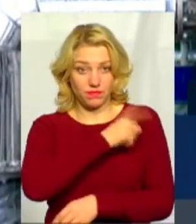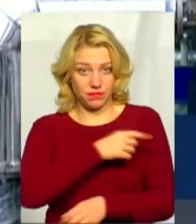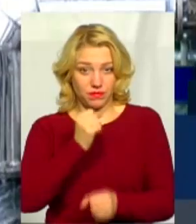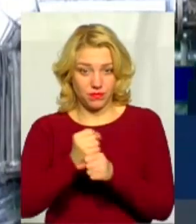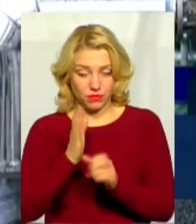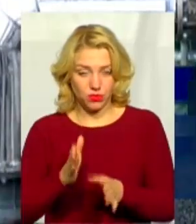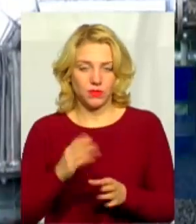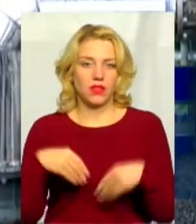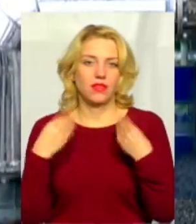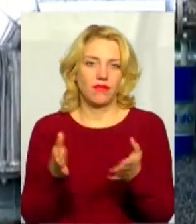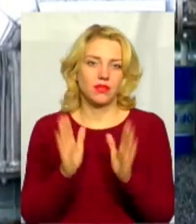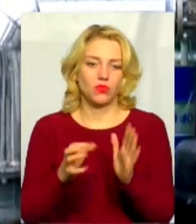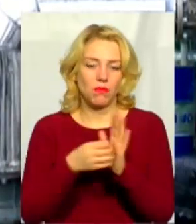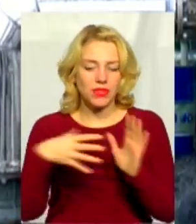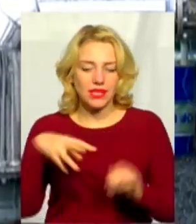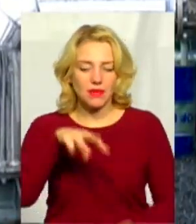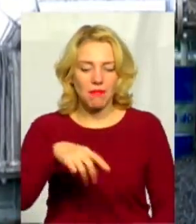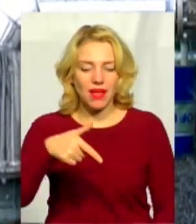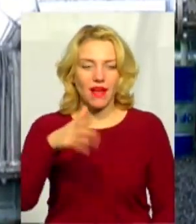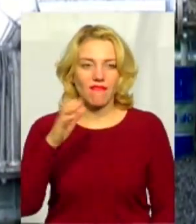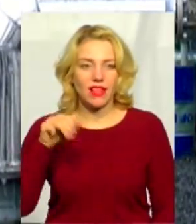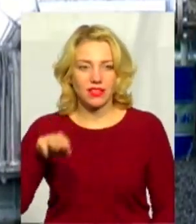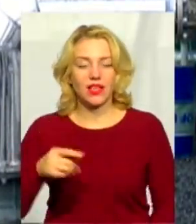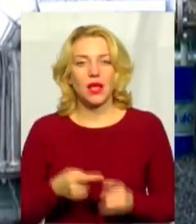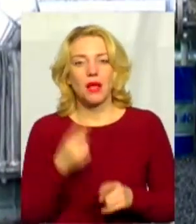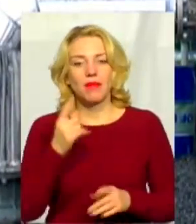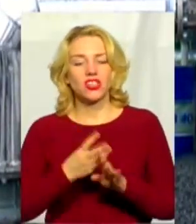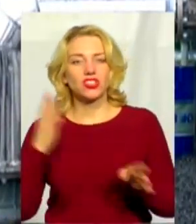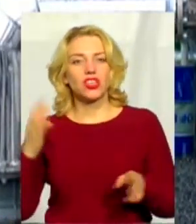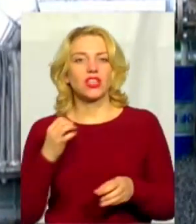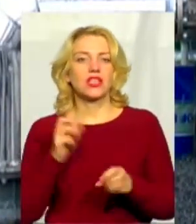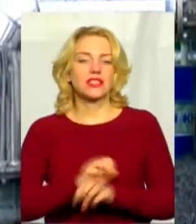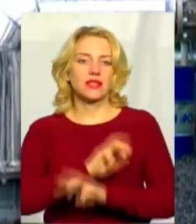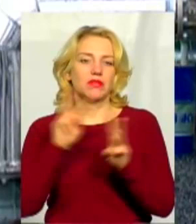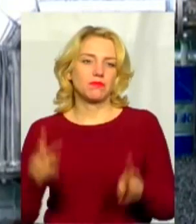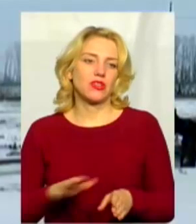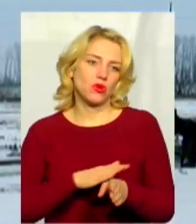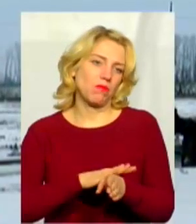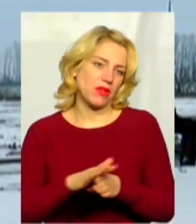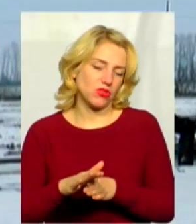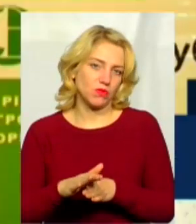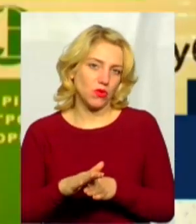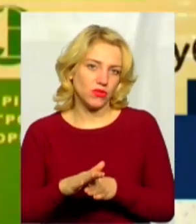15 мегаватт. Розумієте, наша перша черга забезпечує повністю Теофіпольський район.